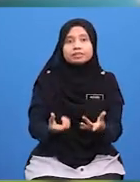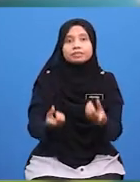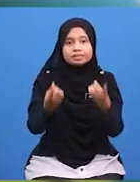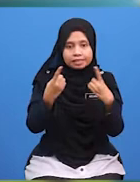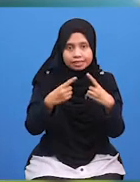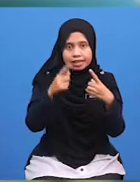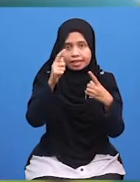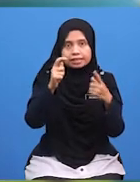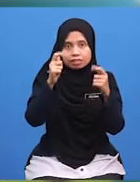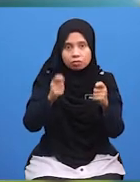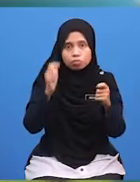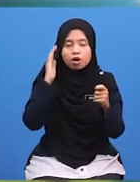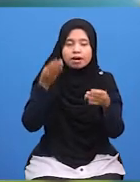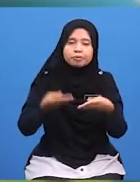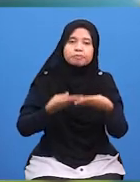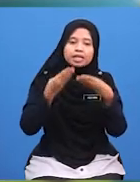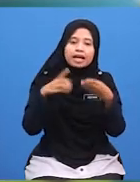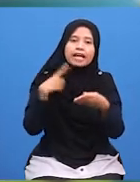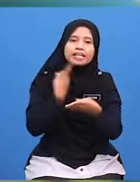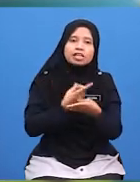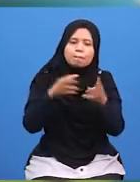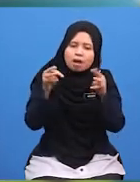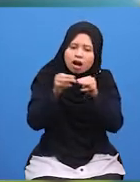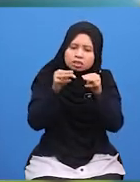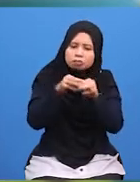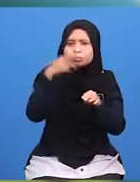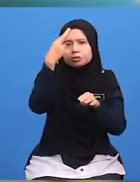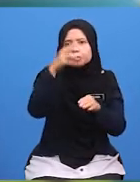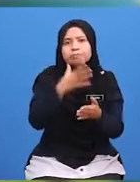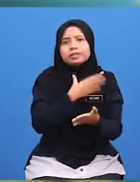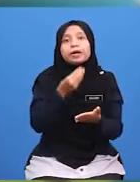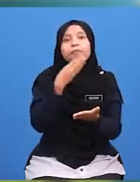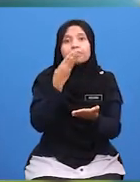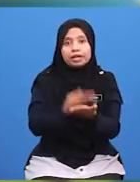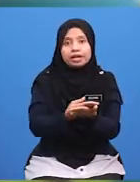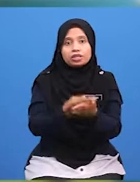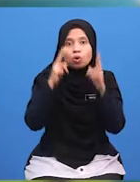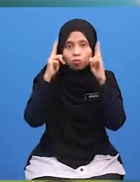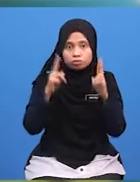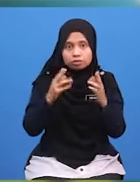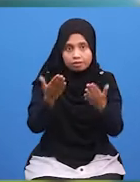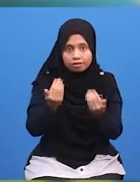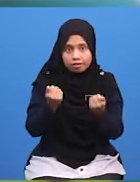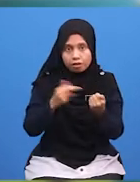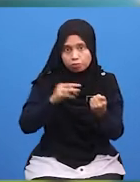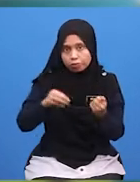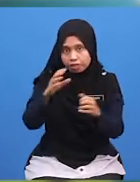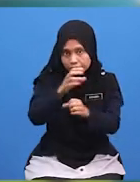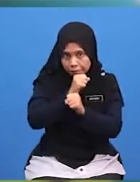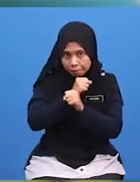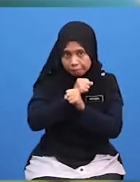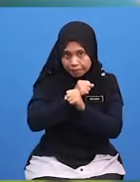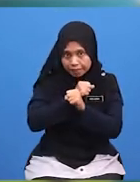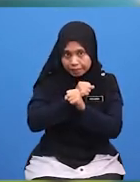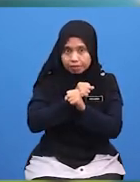Katangan Tetamu Akan Memberikan Kita Berbagai Rahmat Dan Kebaikan Usaha Harap Murid-Murid Dapat